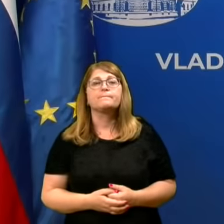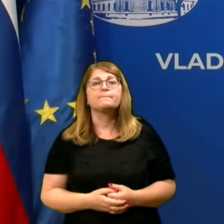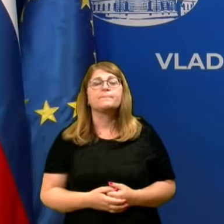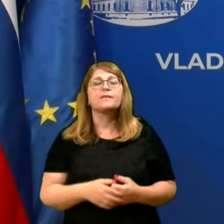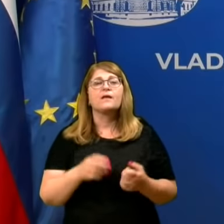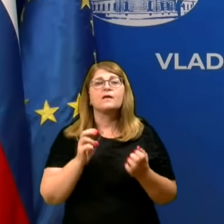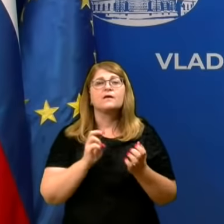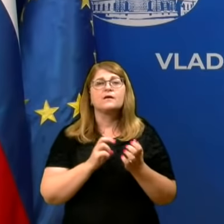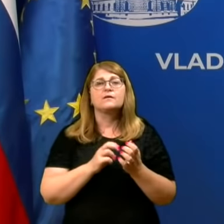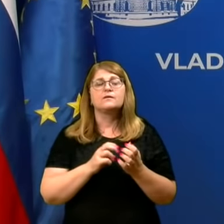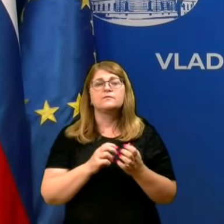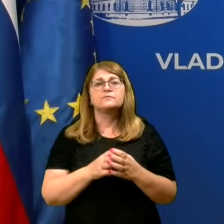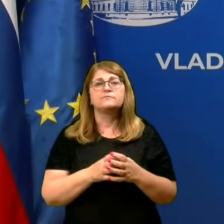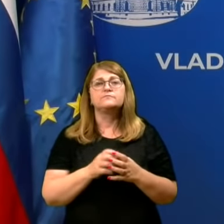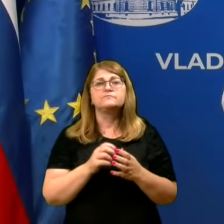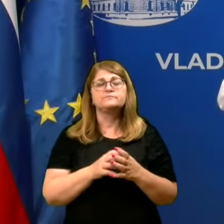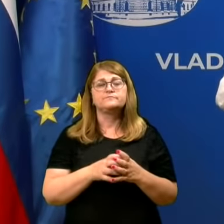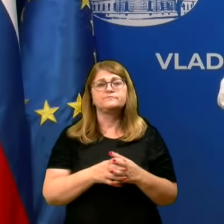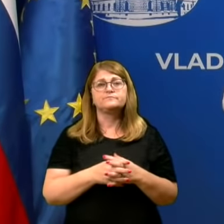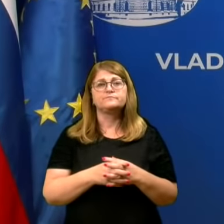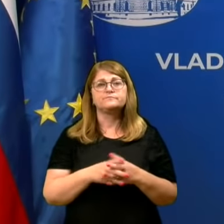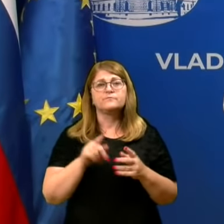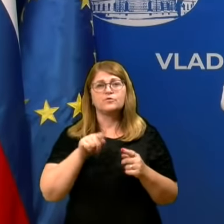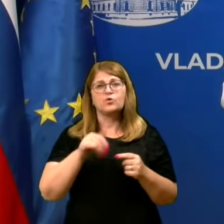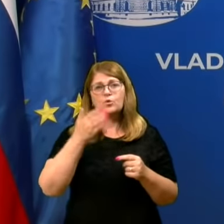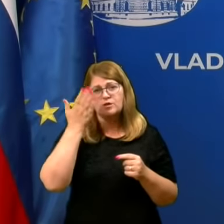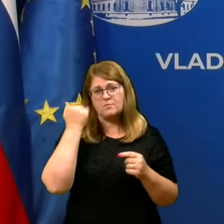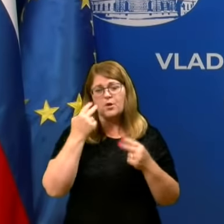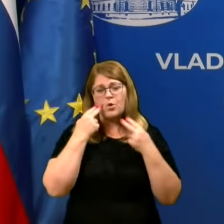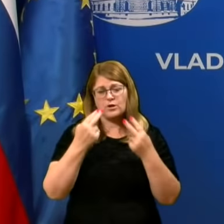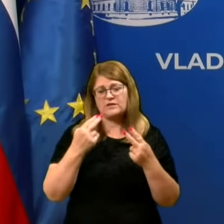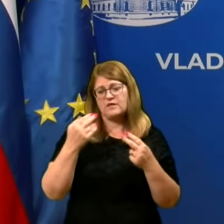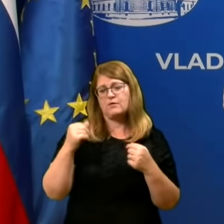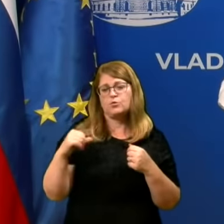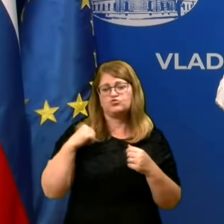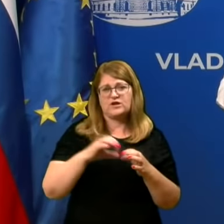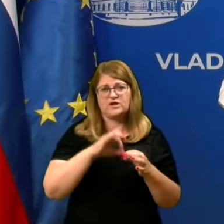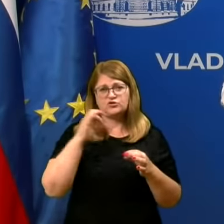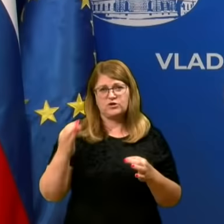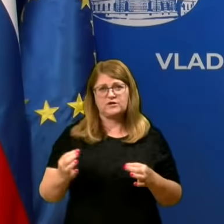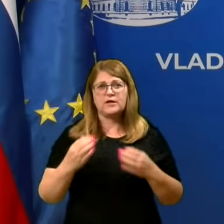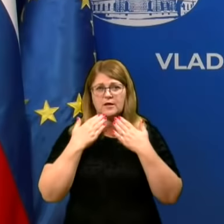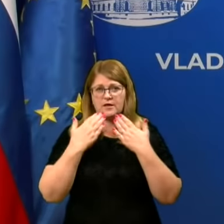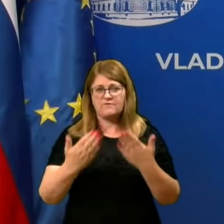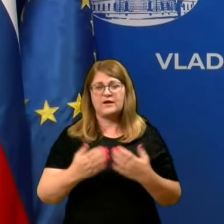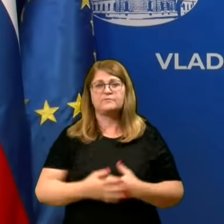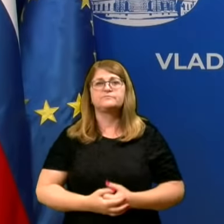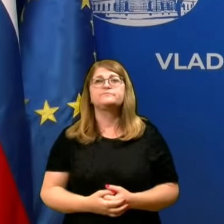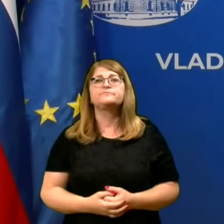dva primera v epidemiloški preiskavi. In to je dokler glede epidemiloškega stanja v Sloveniji. Hvala lepa.